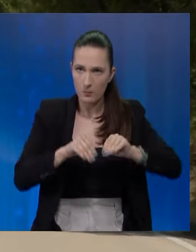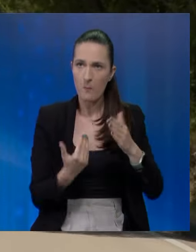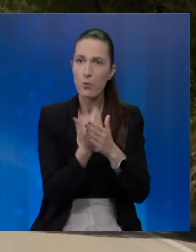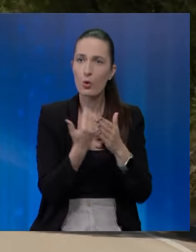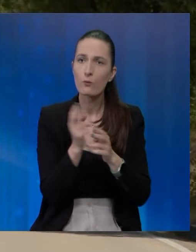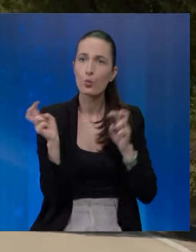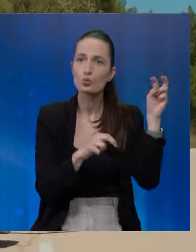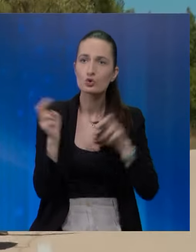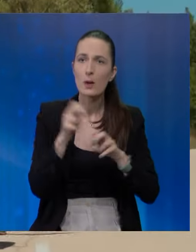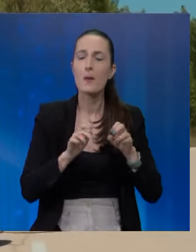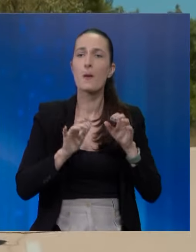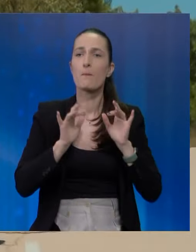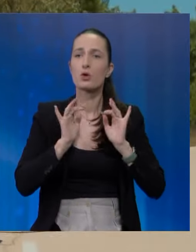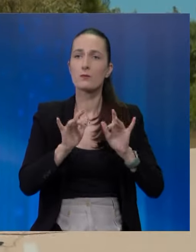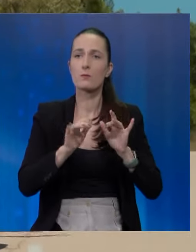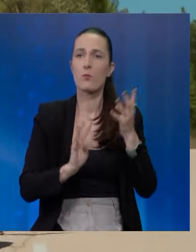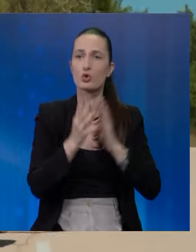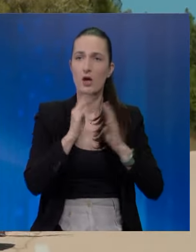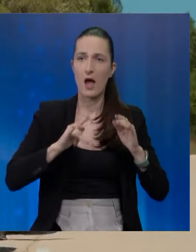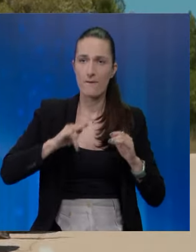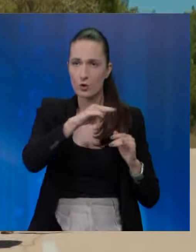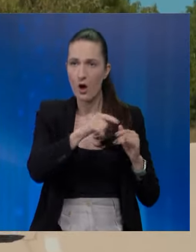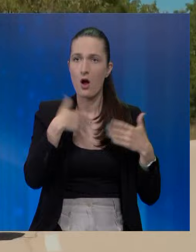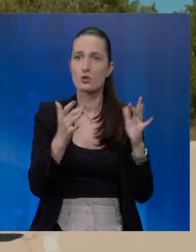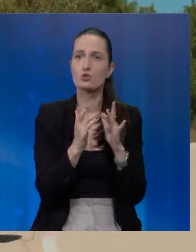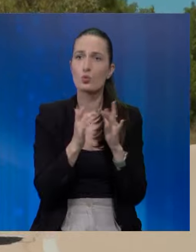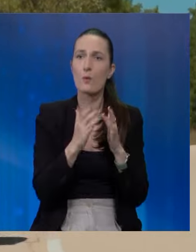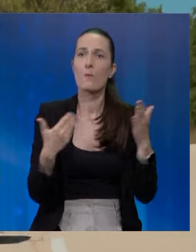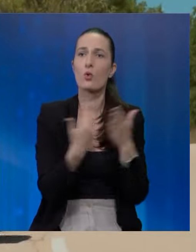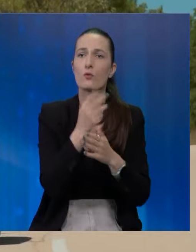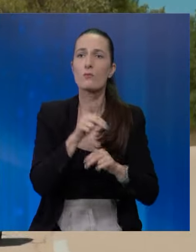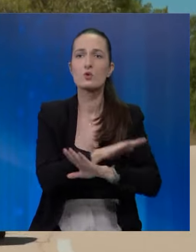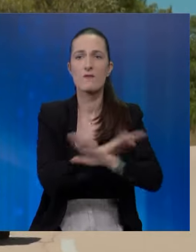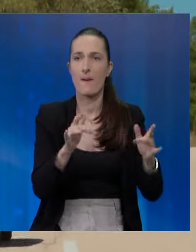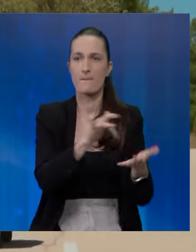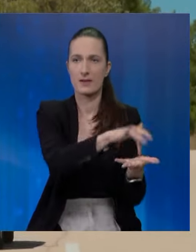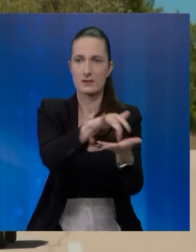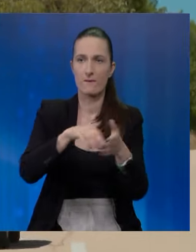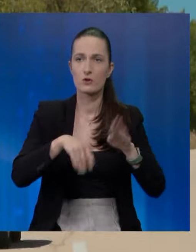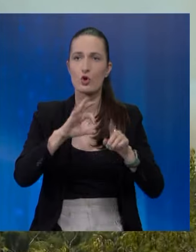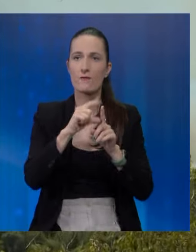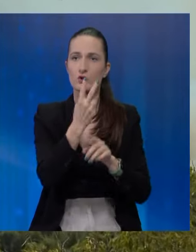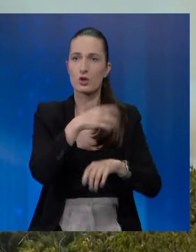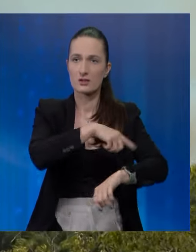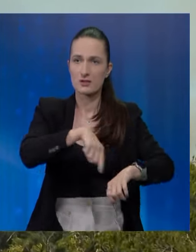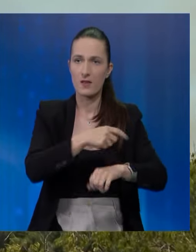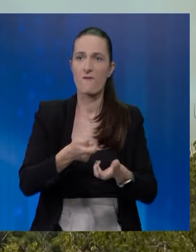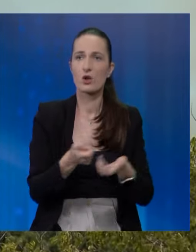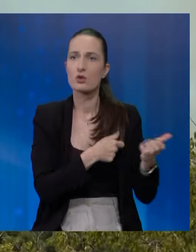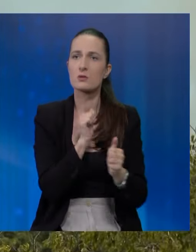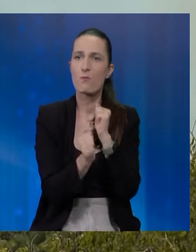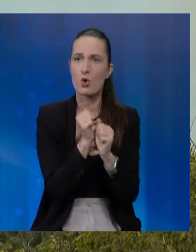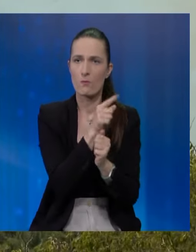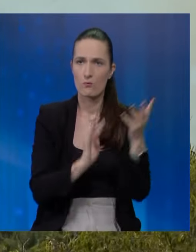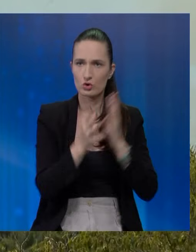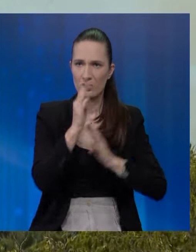su se uključili protupožarni avioni, a struju ponovo imaju sva mjesta. Više od 24 sata vatrogasci se bore s